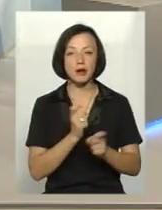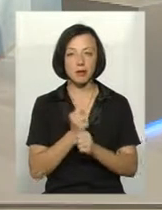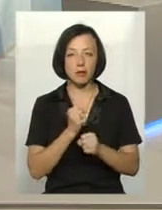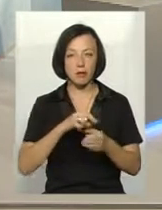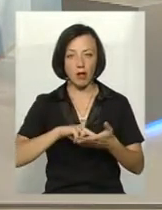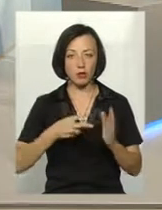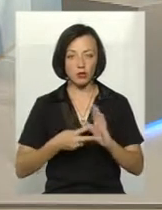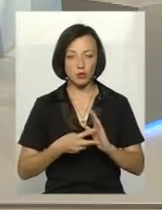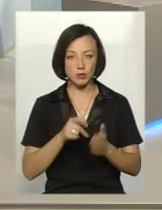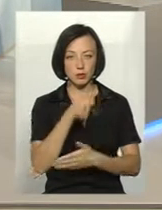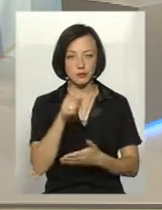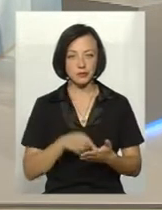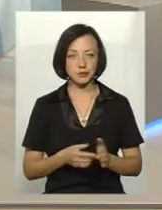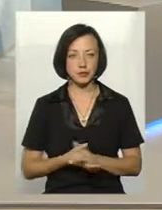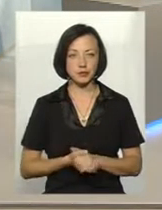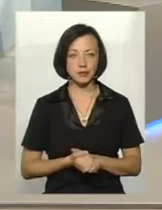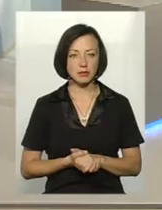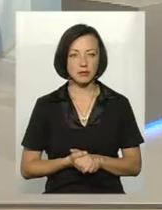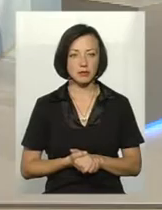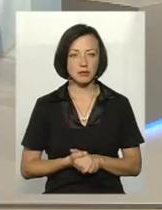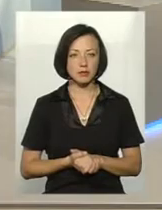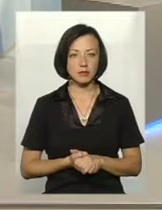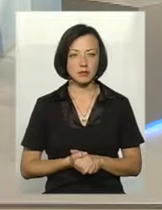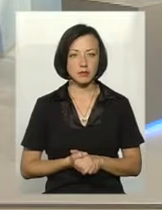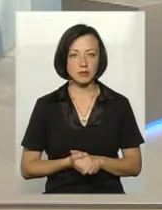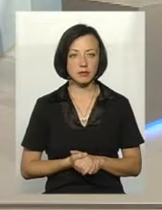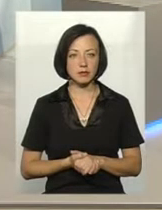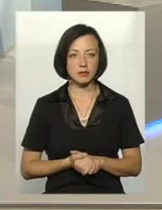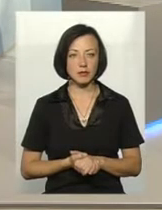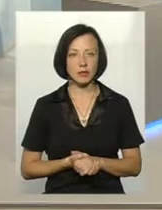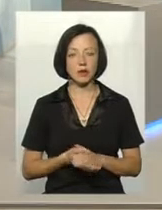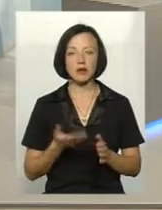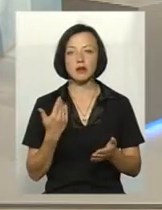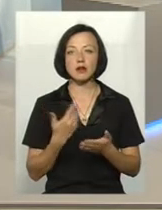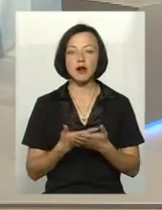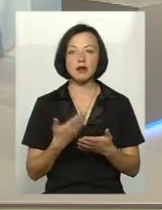Що плануємо, що маємо, до чого йде? Наприклад,